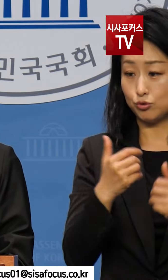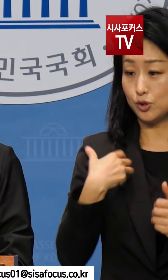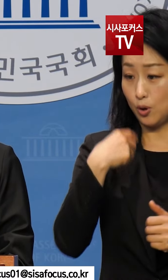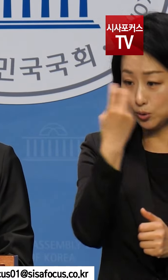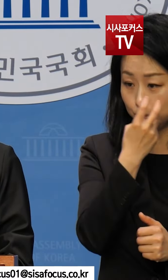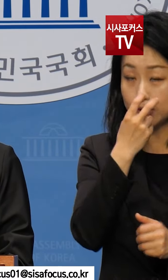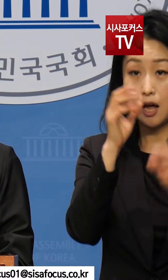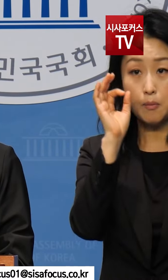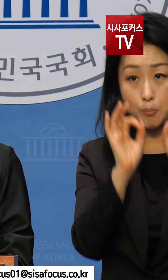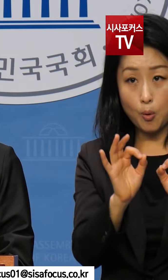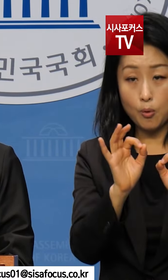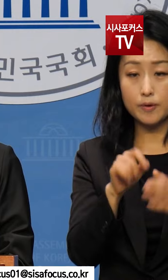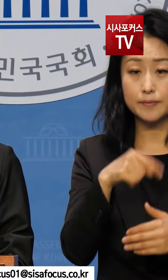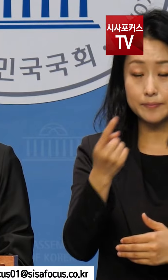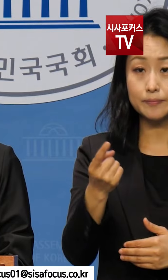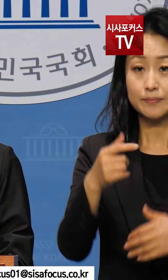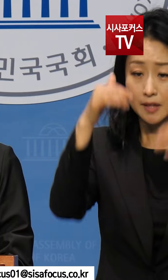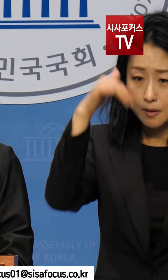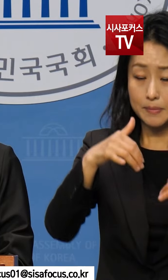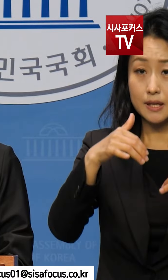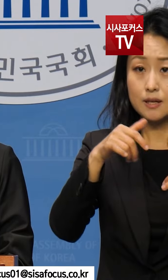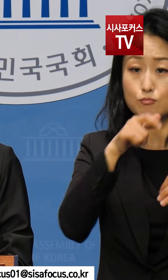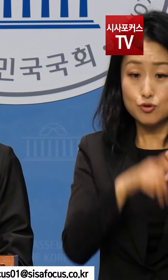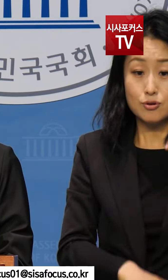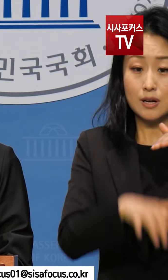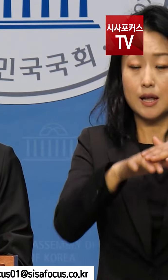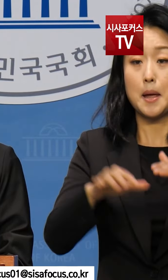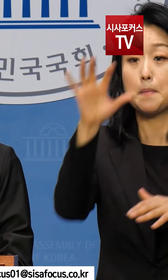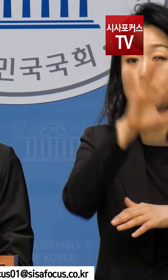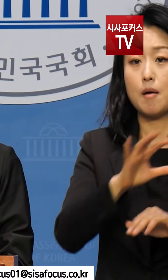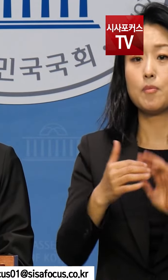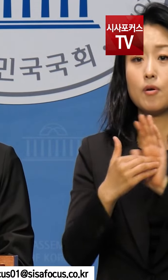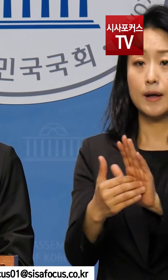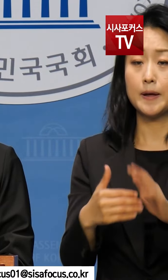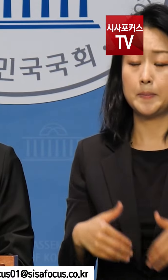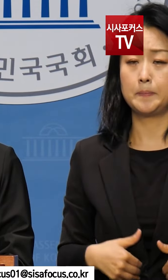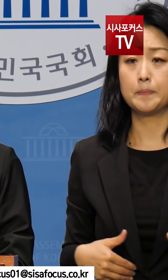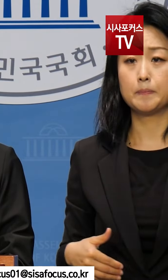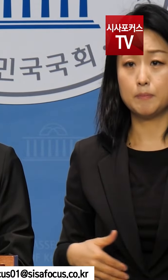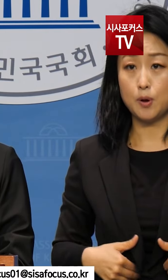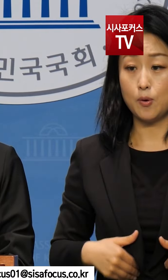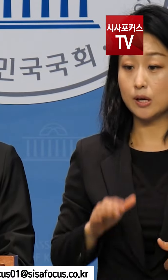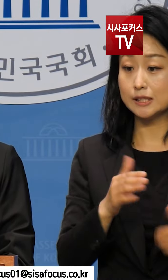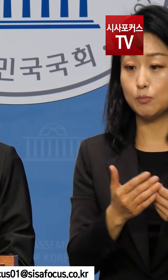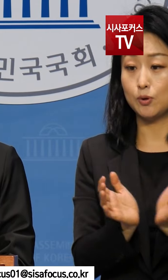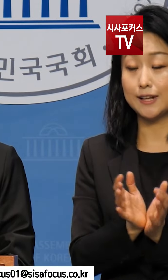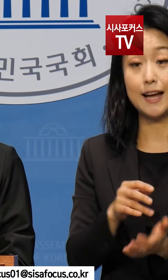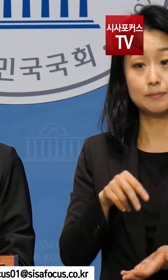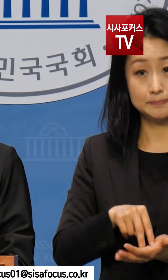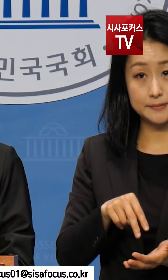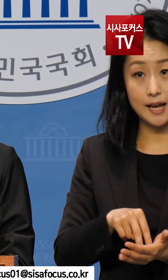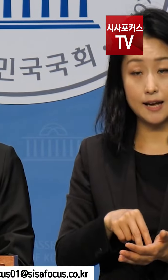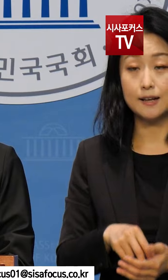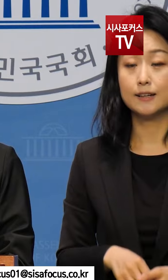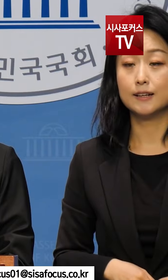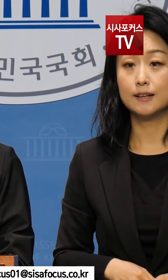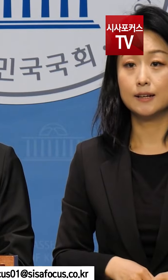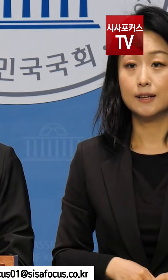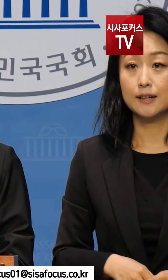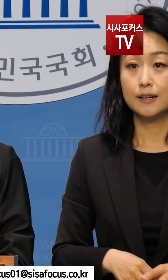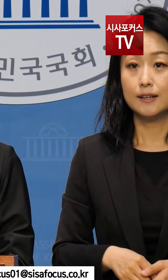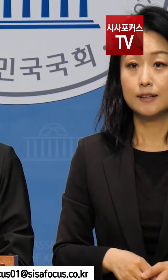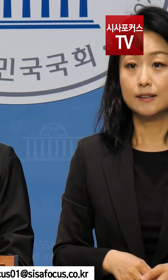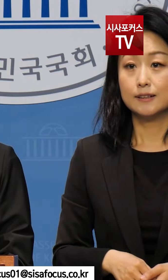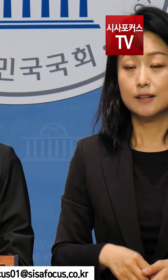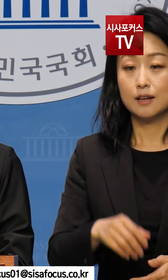반복되는 재난과 참사의 악순환을 끊어야 합니다. 진보당은 다가오는 참사 일주기가